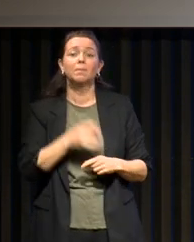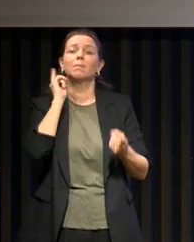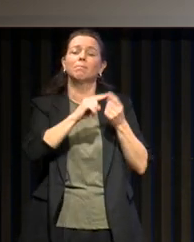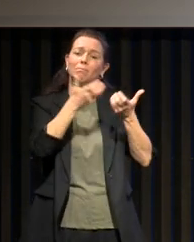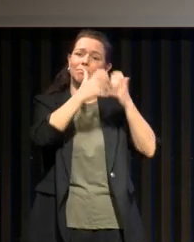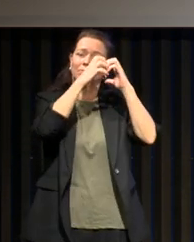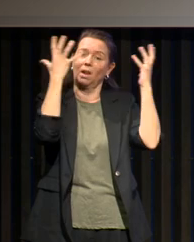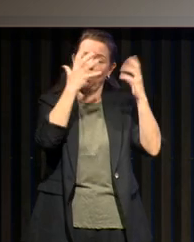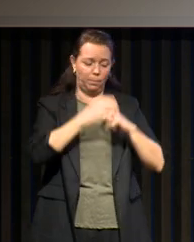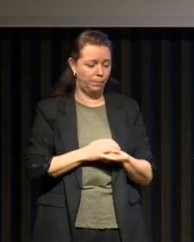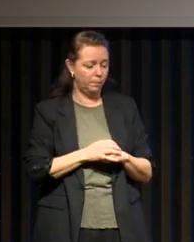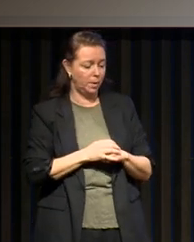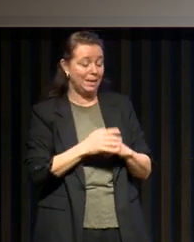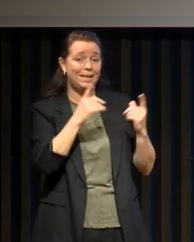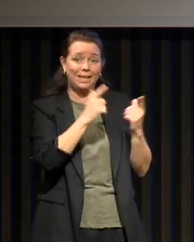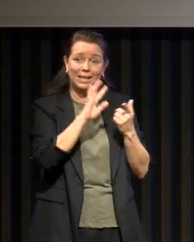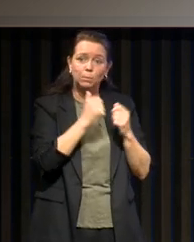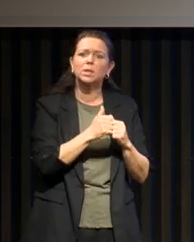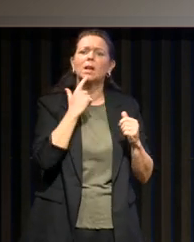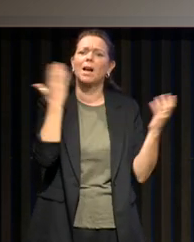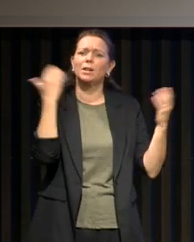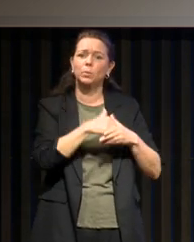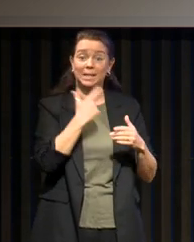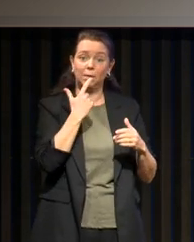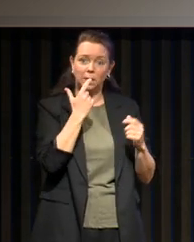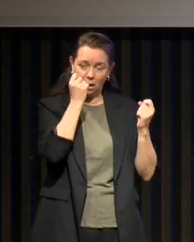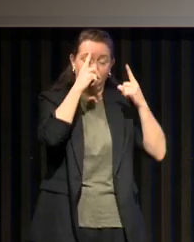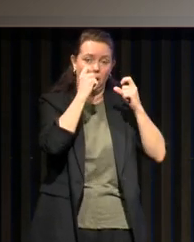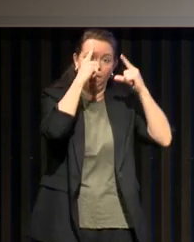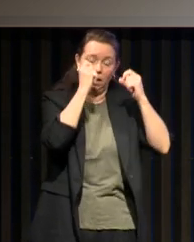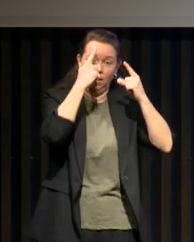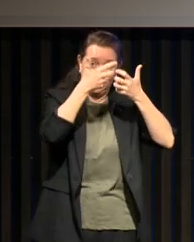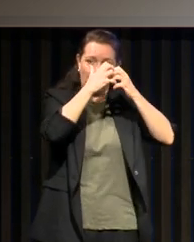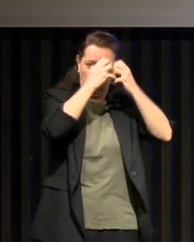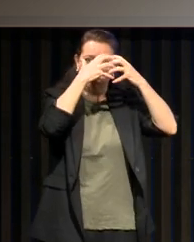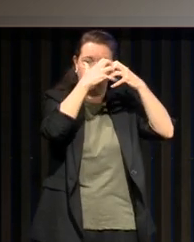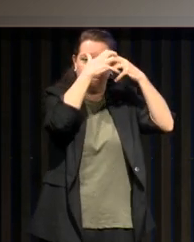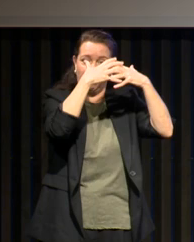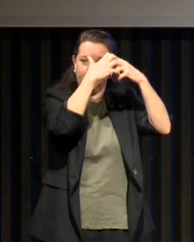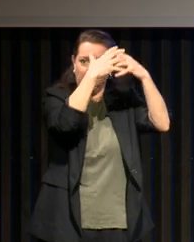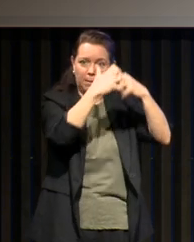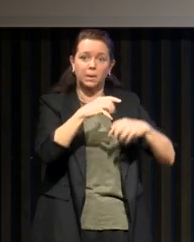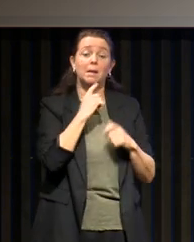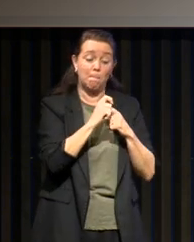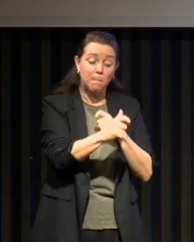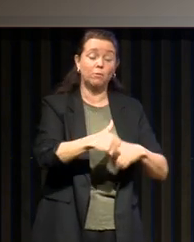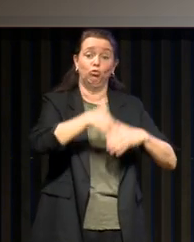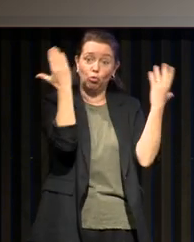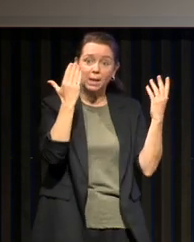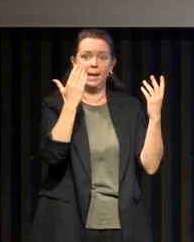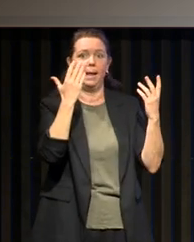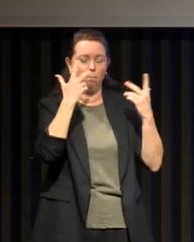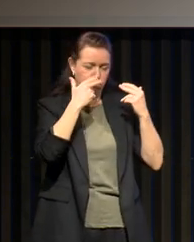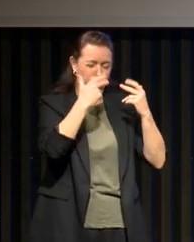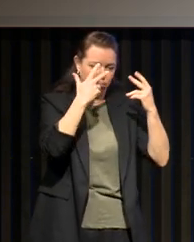la conséquence des micro-éveils tout au cours du sommeil qui vont favoriser la fatigue, la somnolence en journée, l'insomnie et les perturbations de l